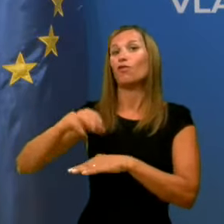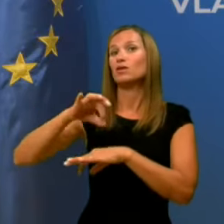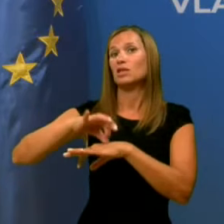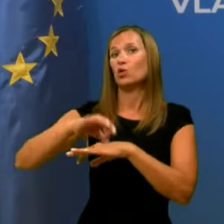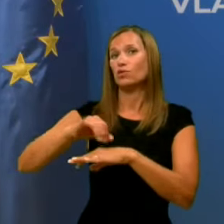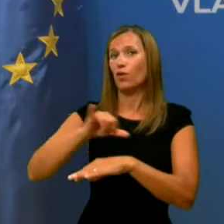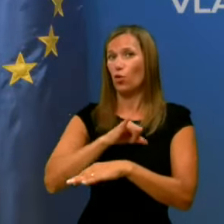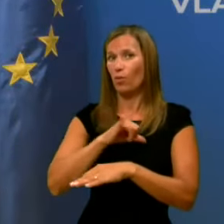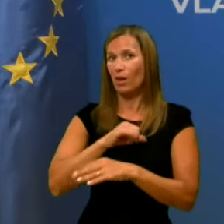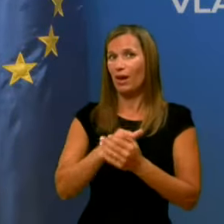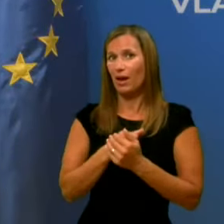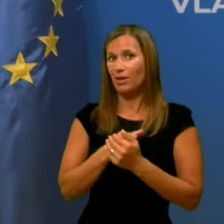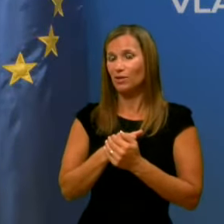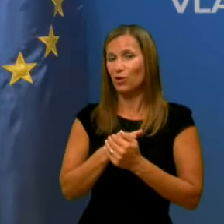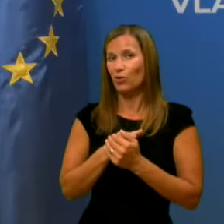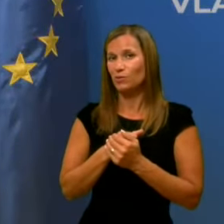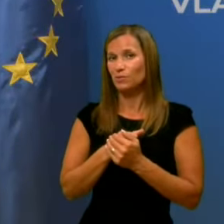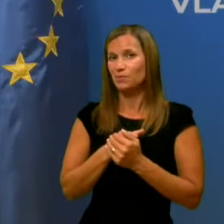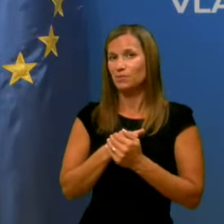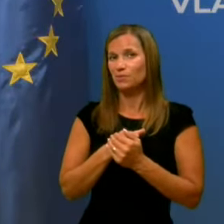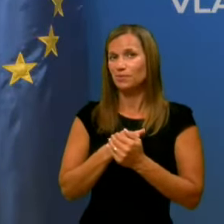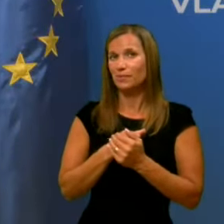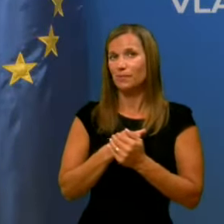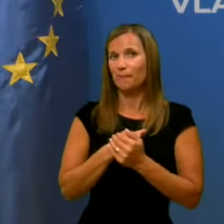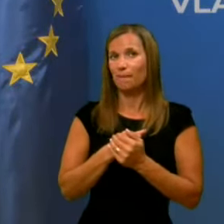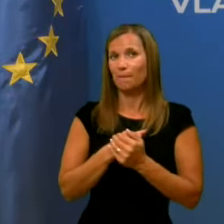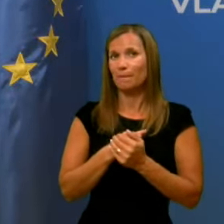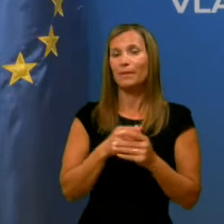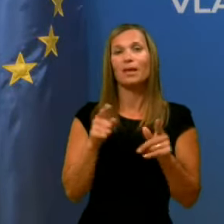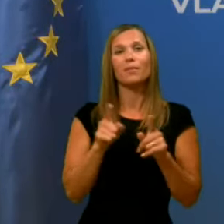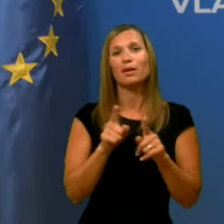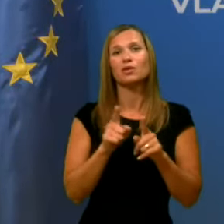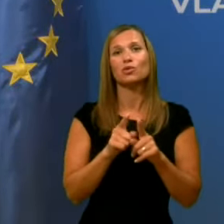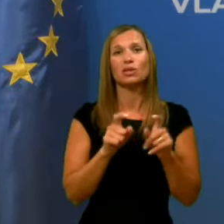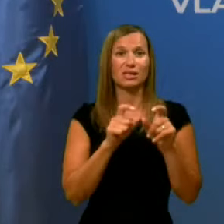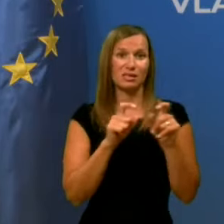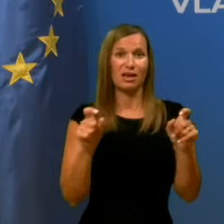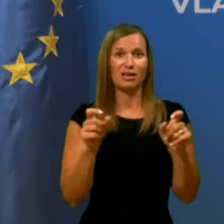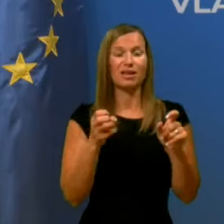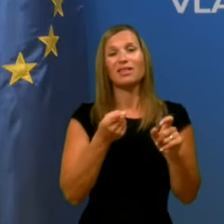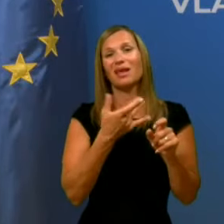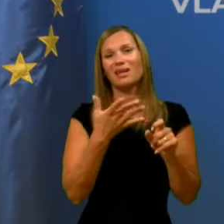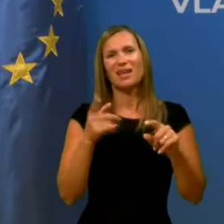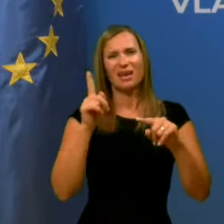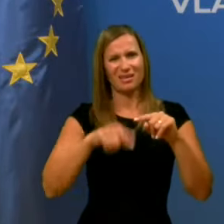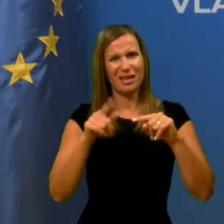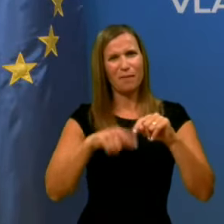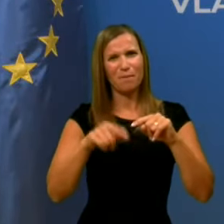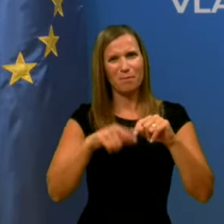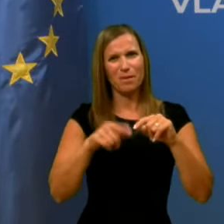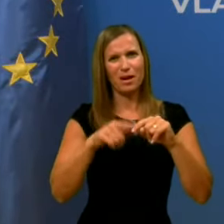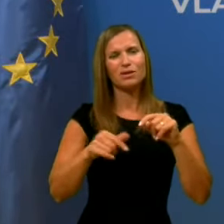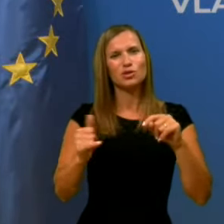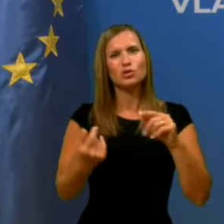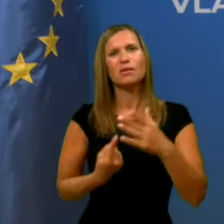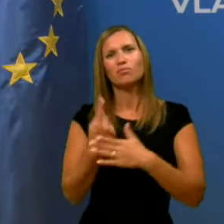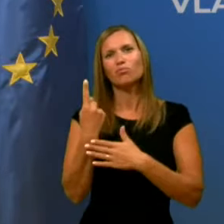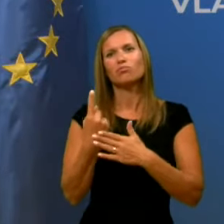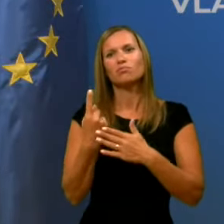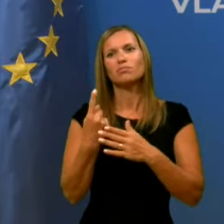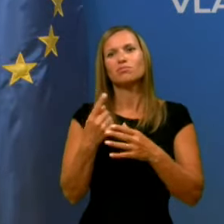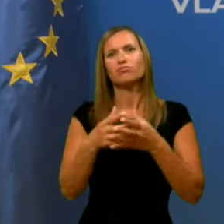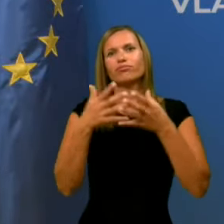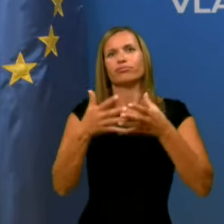blagajno, tudi kot posledico tega. In tudi zaradi nekaterih anomali, ki so vse nakopičle v zdravstvenem